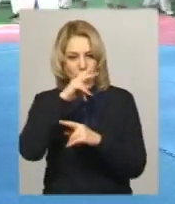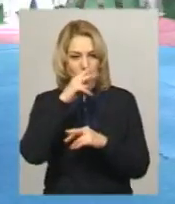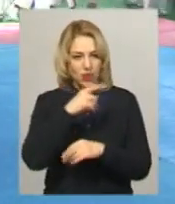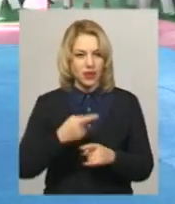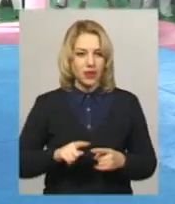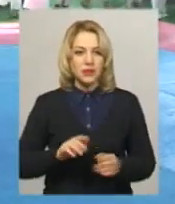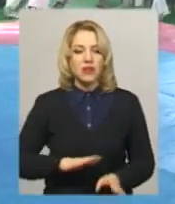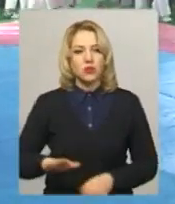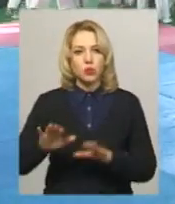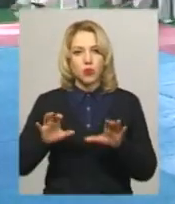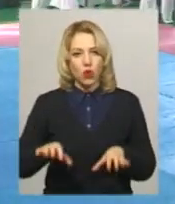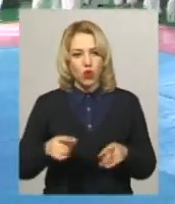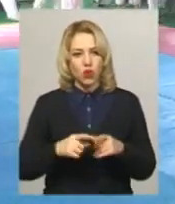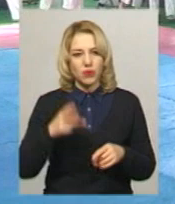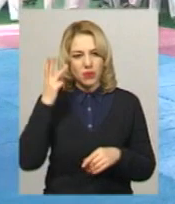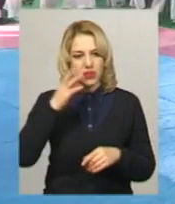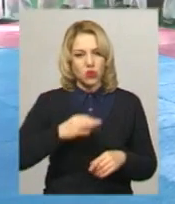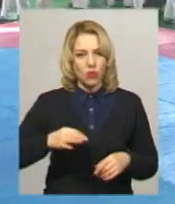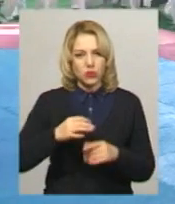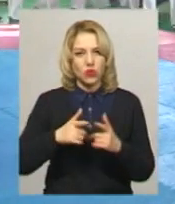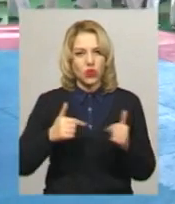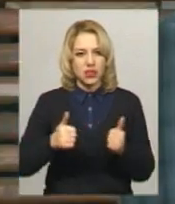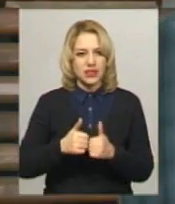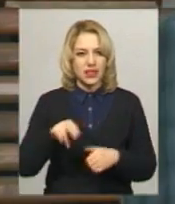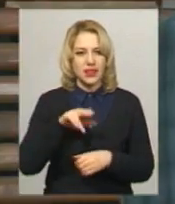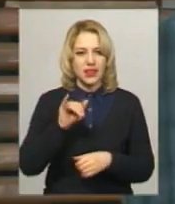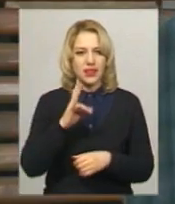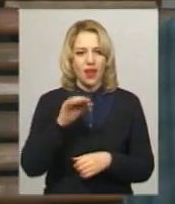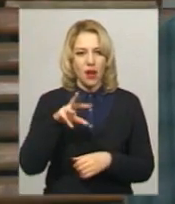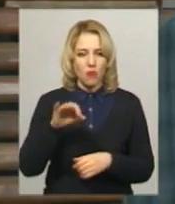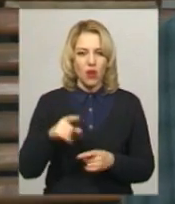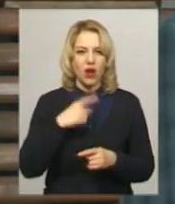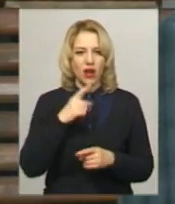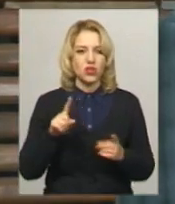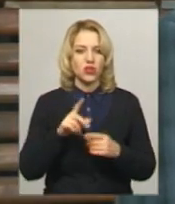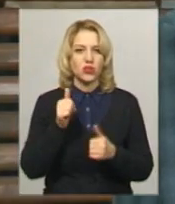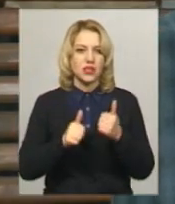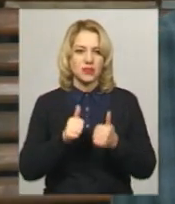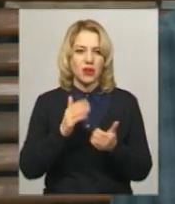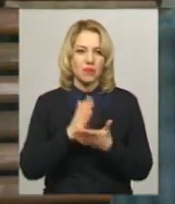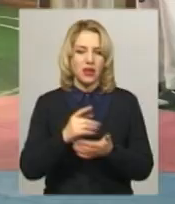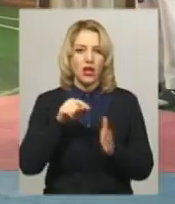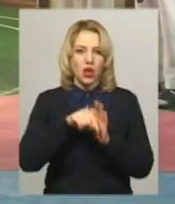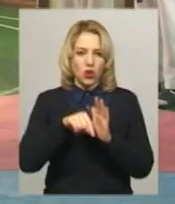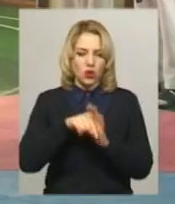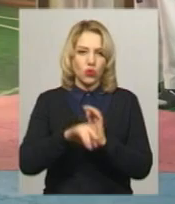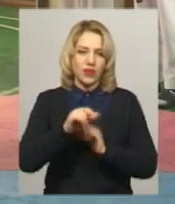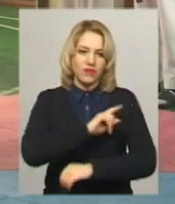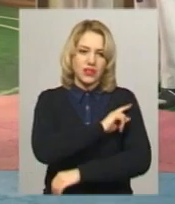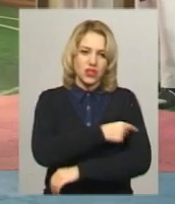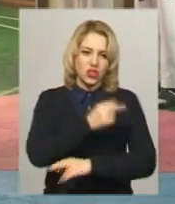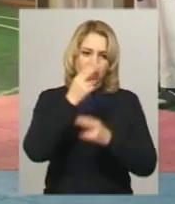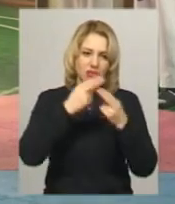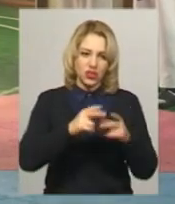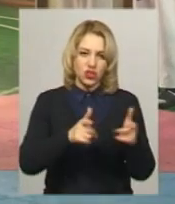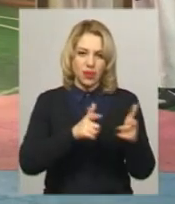голови Хмельницької обласної організації фізкультурно-спортивного товариства «Динамо» Геннадій Домбровський каже, на змаганнях грає роль як фізична і технічна підготовка спортсмена,